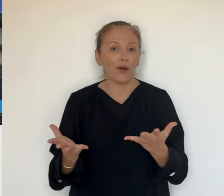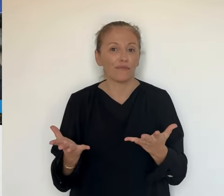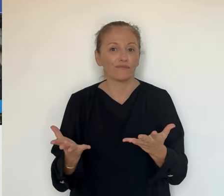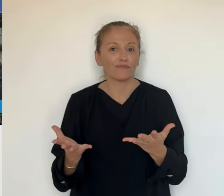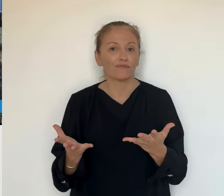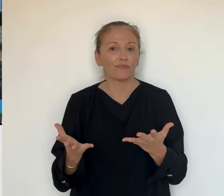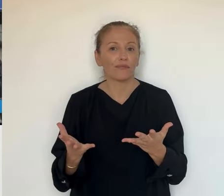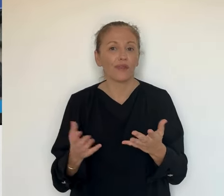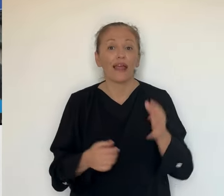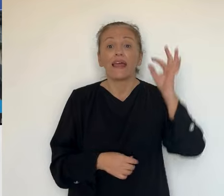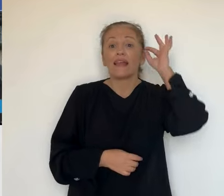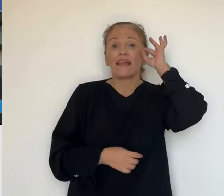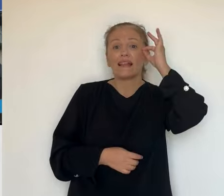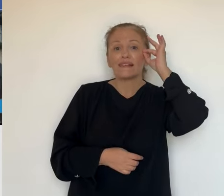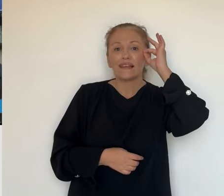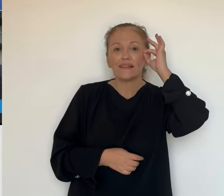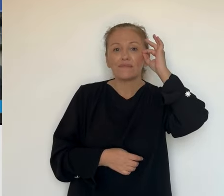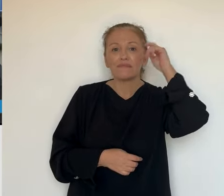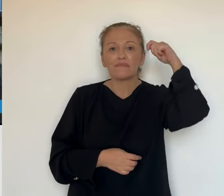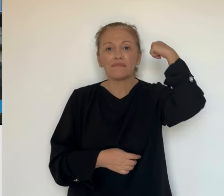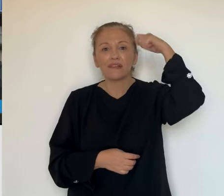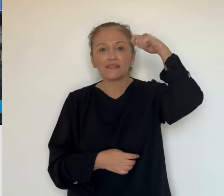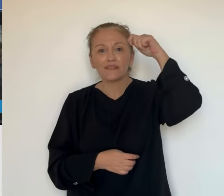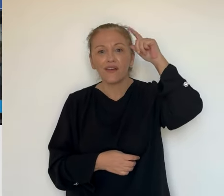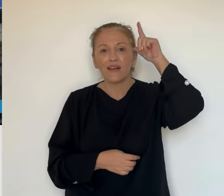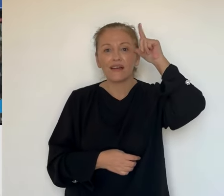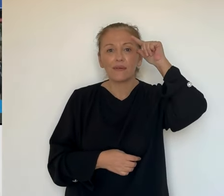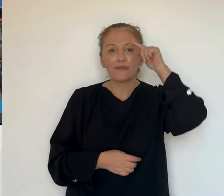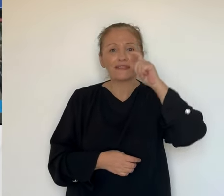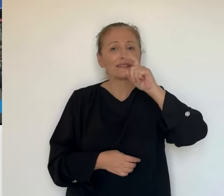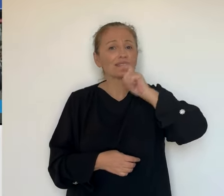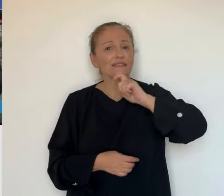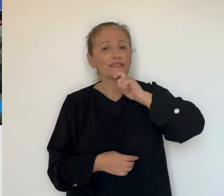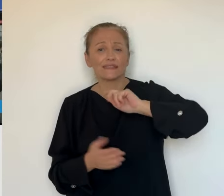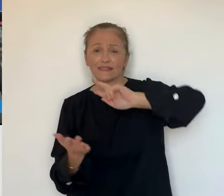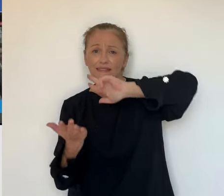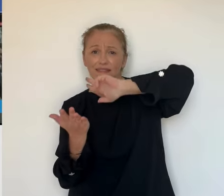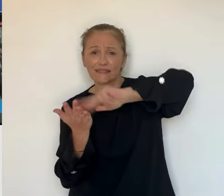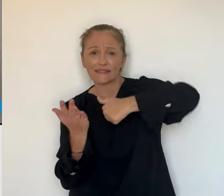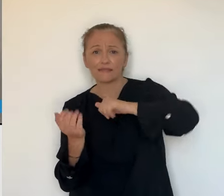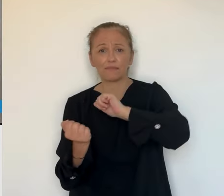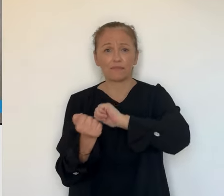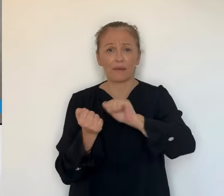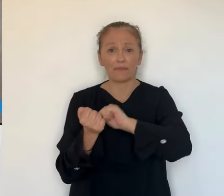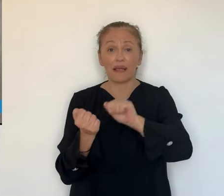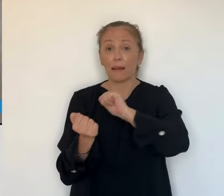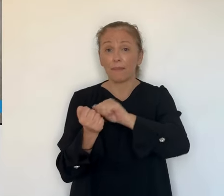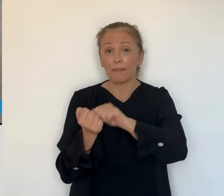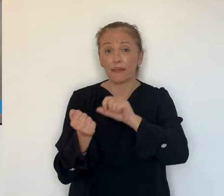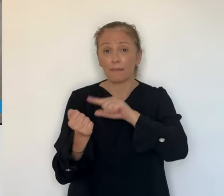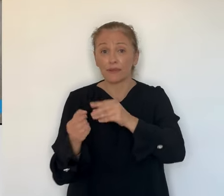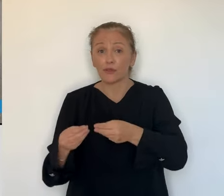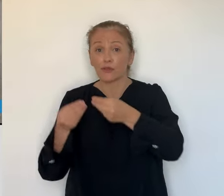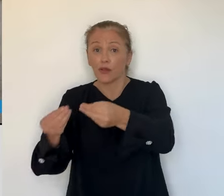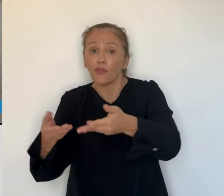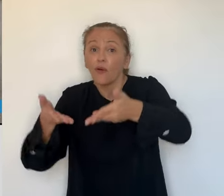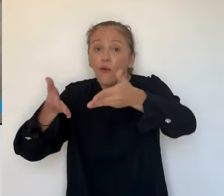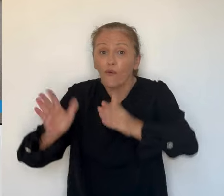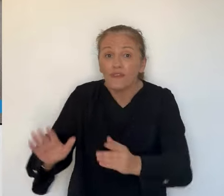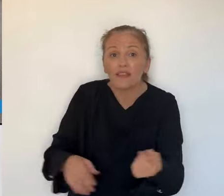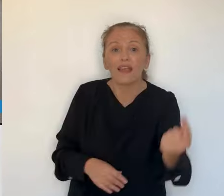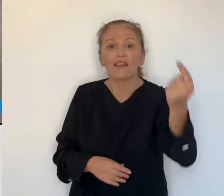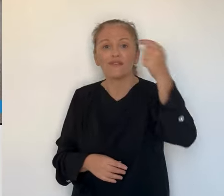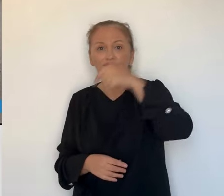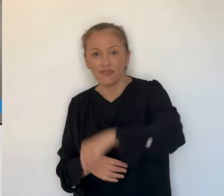de la présidence de la République pour que ça se fasse. une question d'heure. Quelques ajustements administratifs et